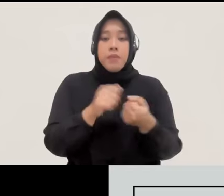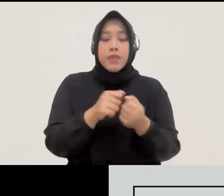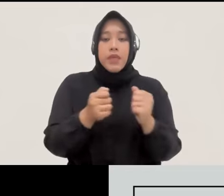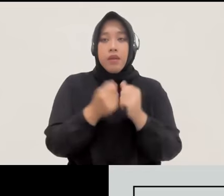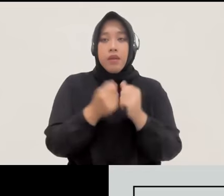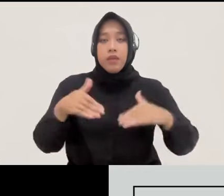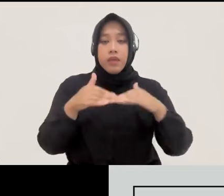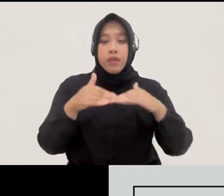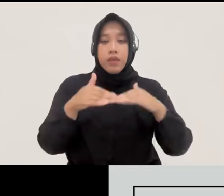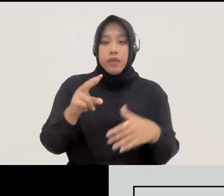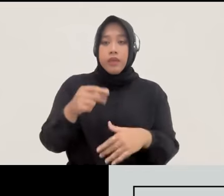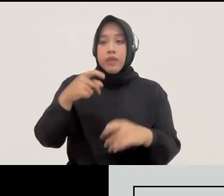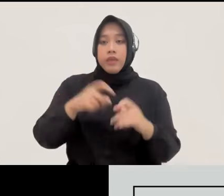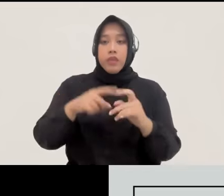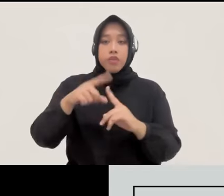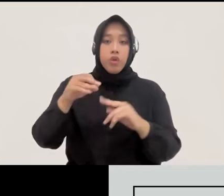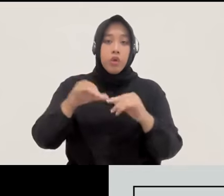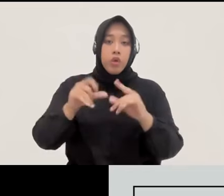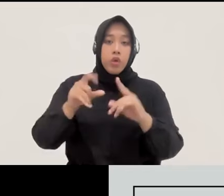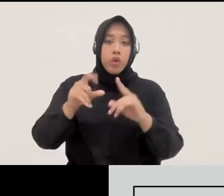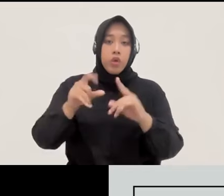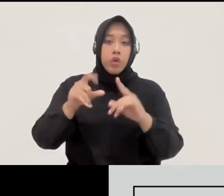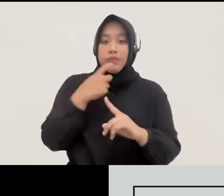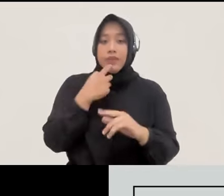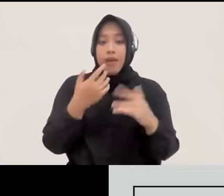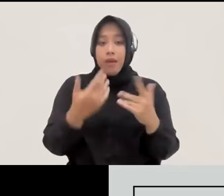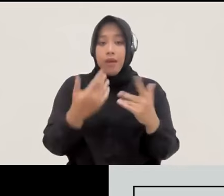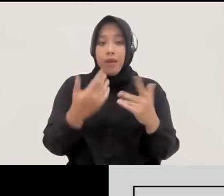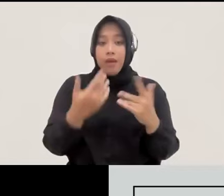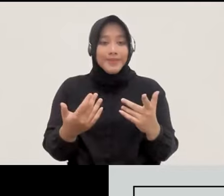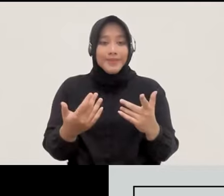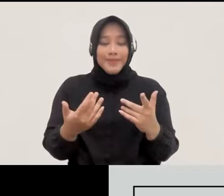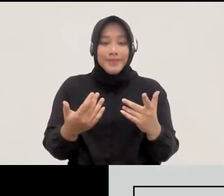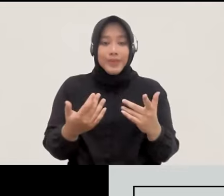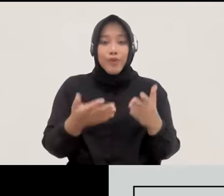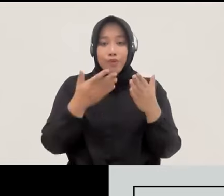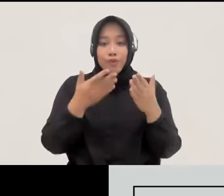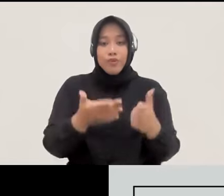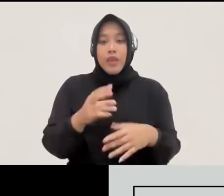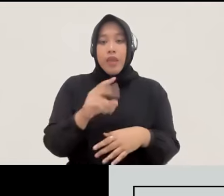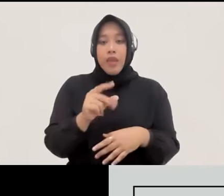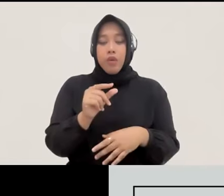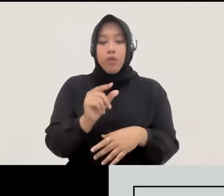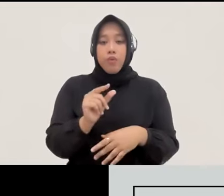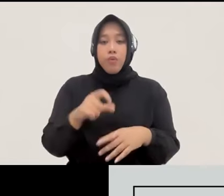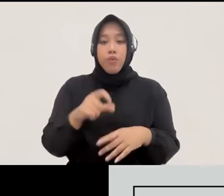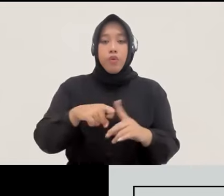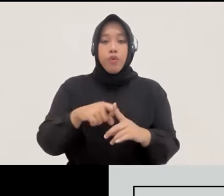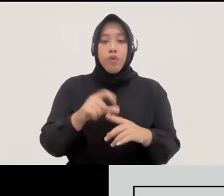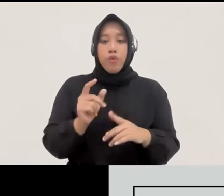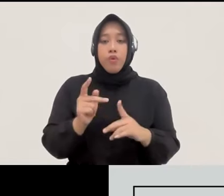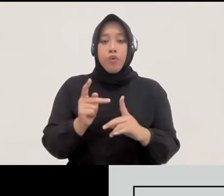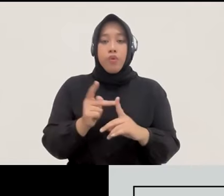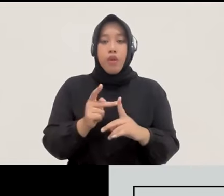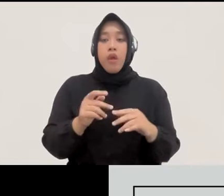kepolisian dalam RU Polri dan juga nanti mungkin terkait proyeksinya untuk RUH kepada Mbak Maidina waktunya juga 30